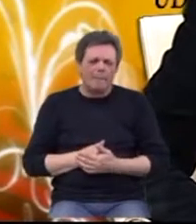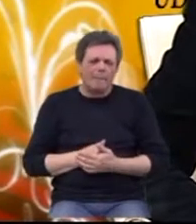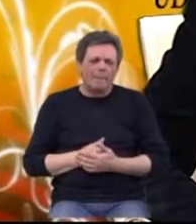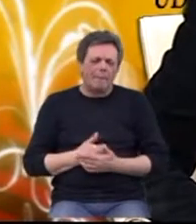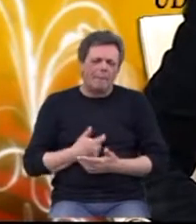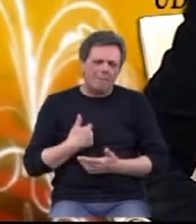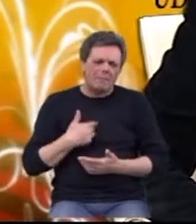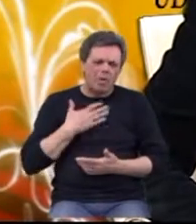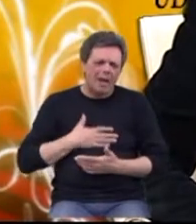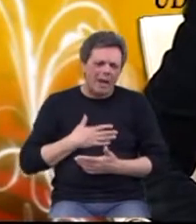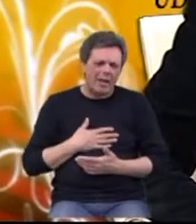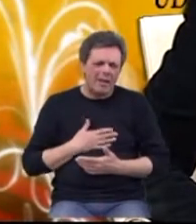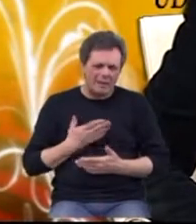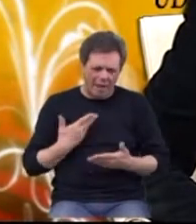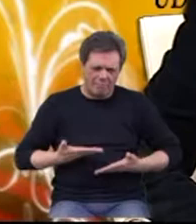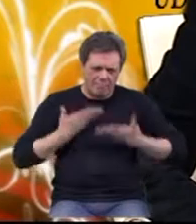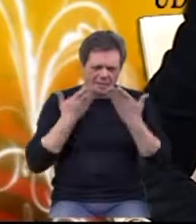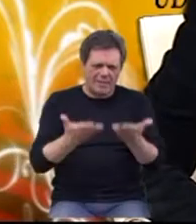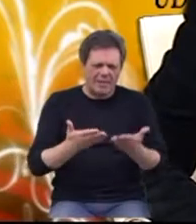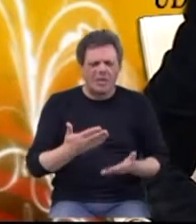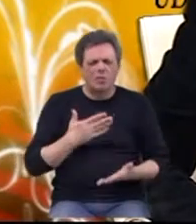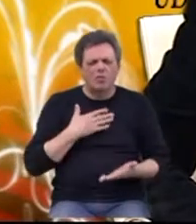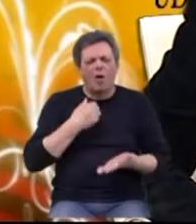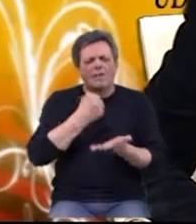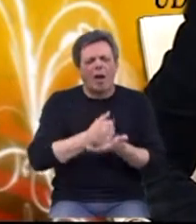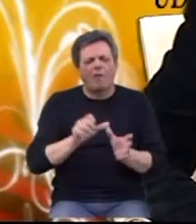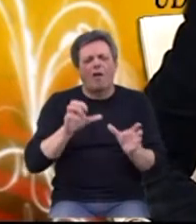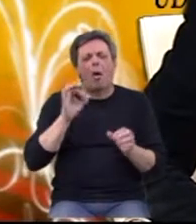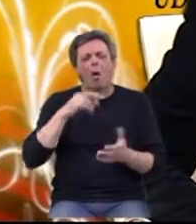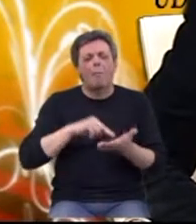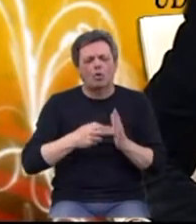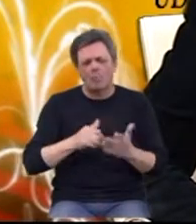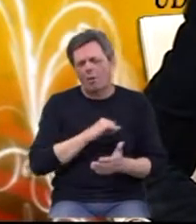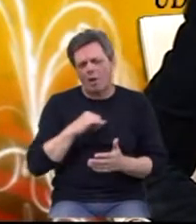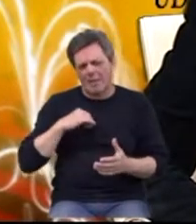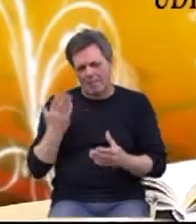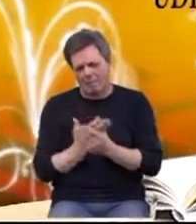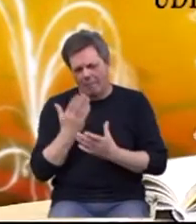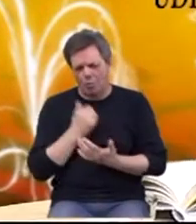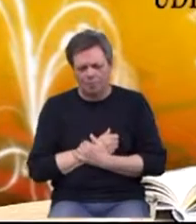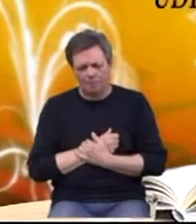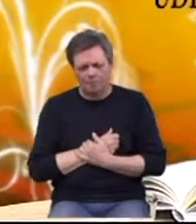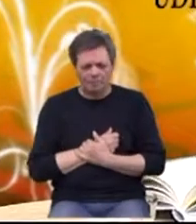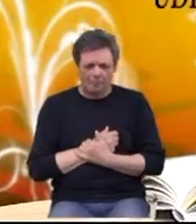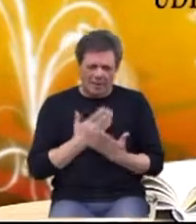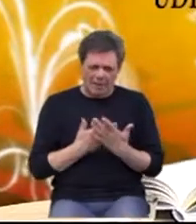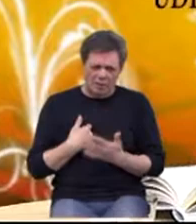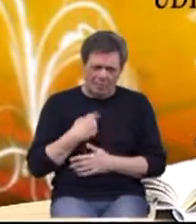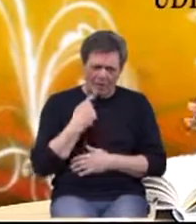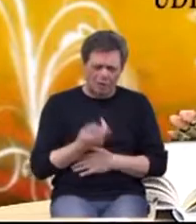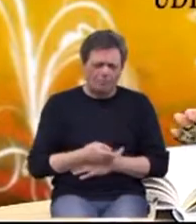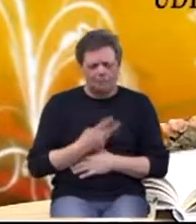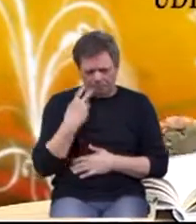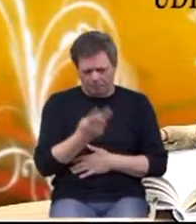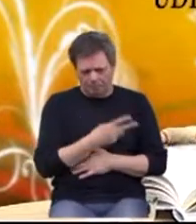željeli smo da iznesu svoje stavove u metodama koje sami primjenjuju. Zato sam htjela kazati, drave